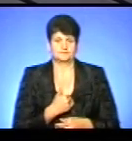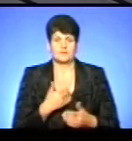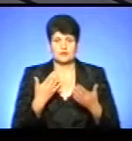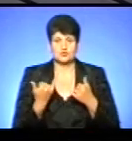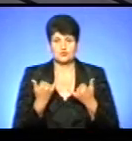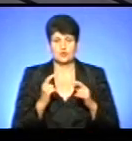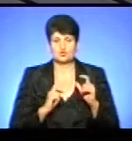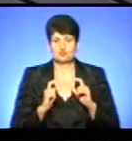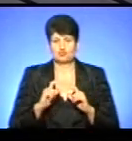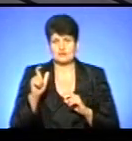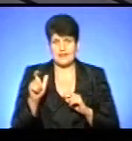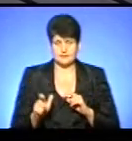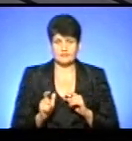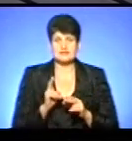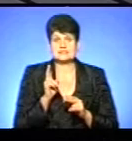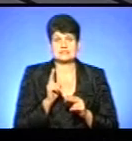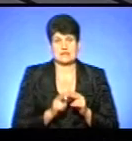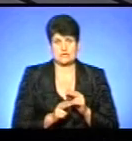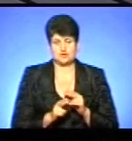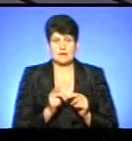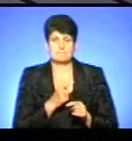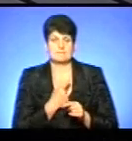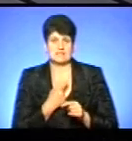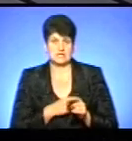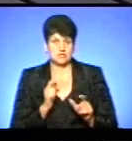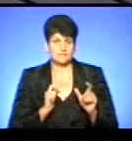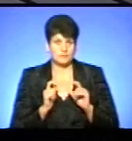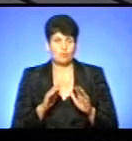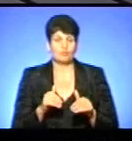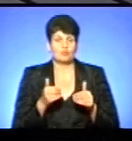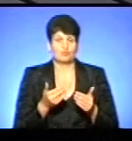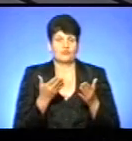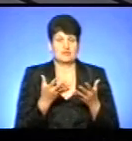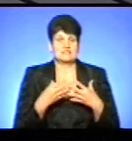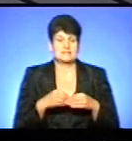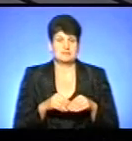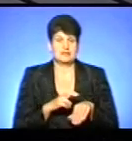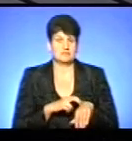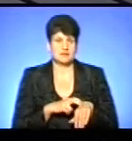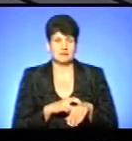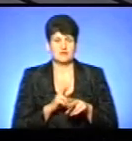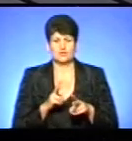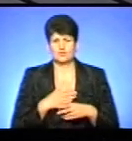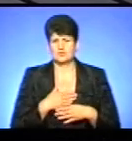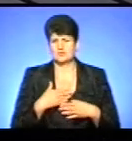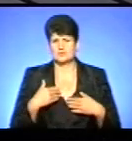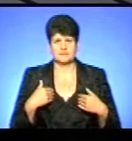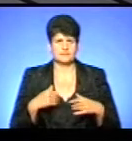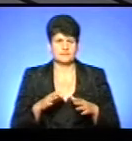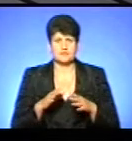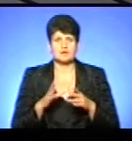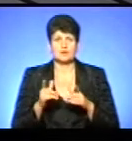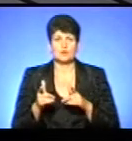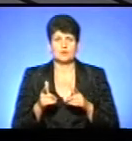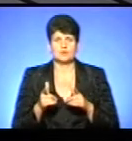сьогодні студент, який закінчує медичний вуз, і йому пропонувати сімейним лікарям, дуже мало є таких студентів, які сьогодні